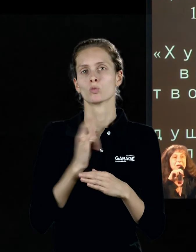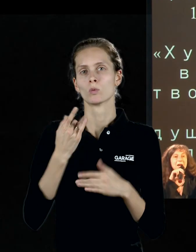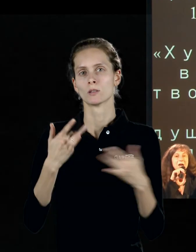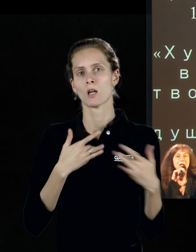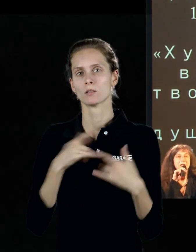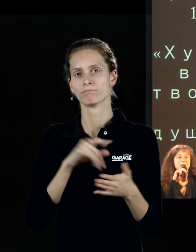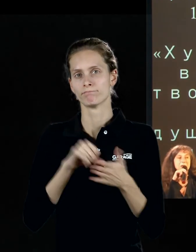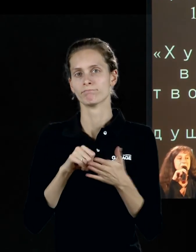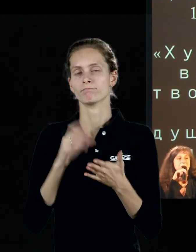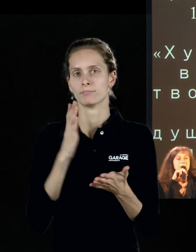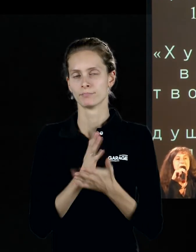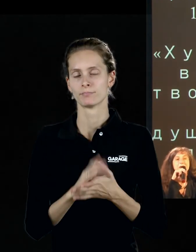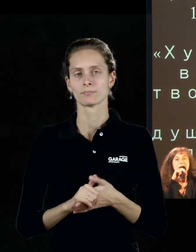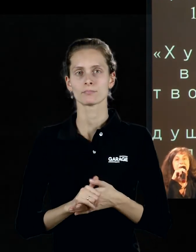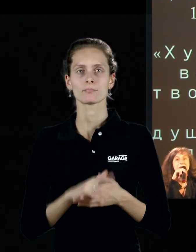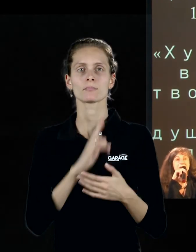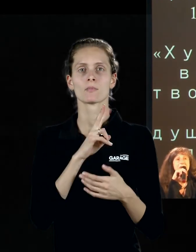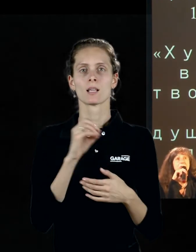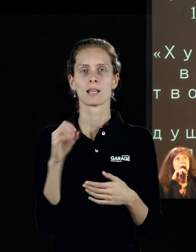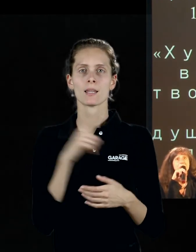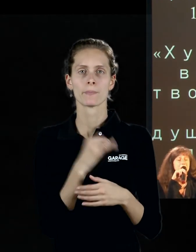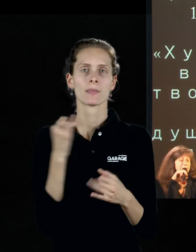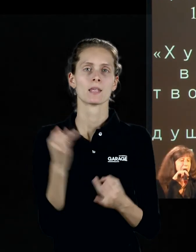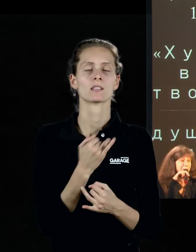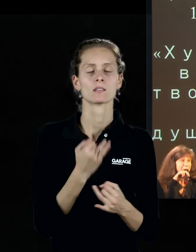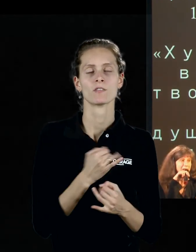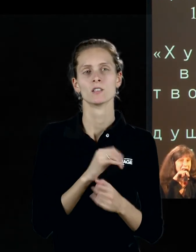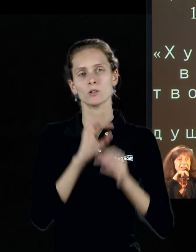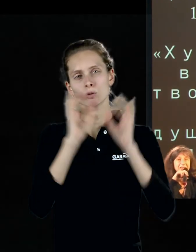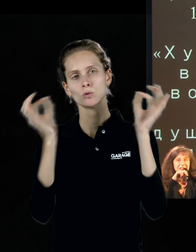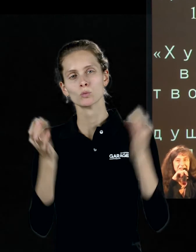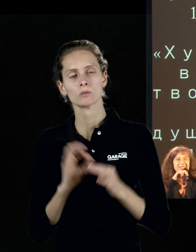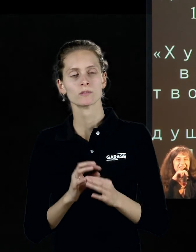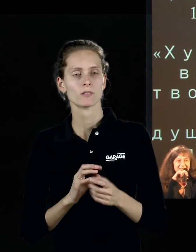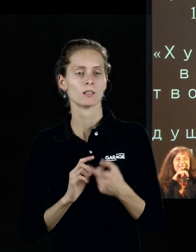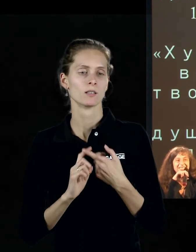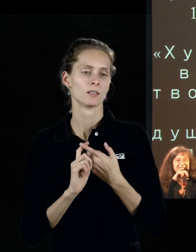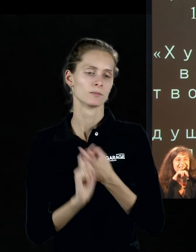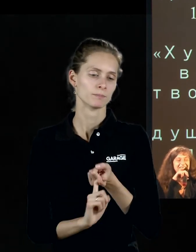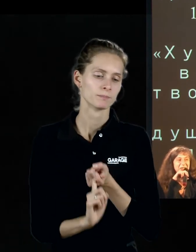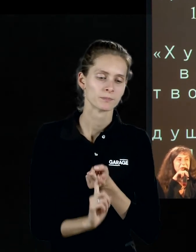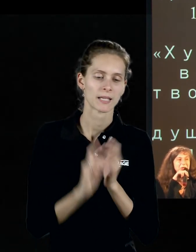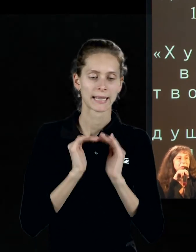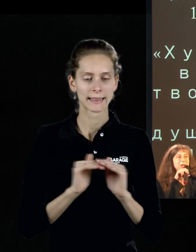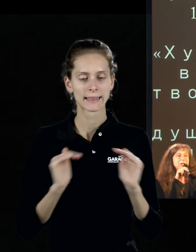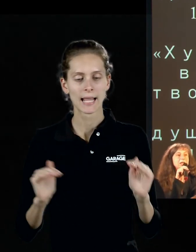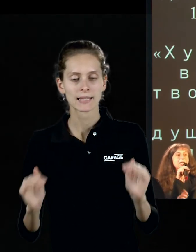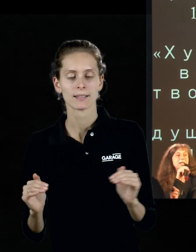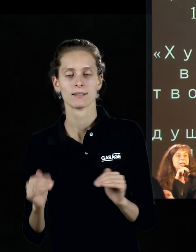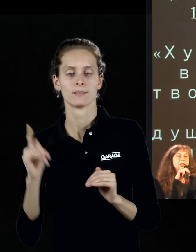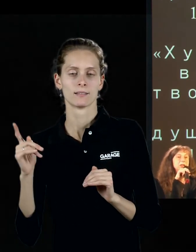присутствовала. Как я уже говорила, Клей интересовался искусством детей, дикарей и душевнобольных.